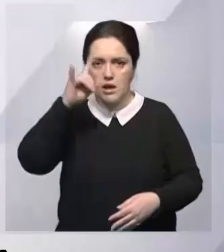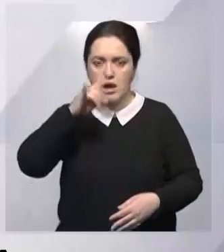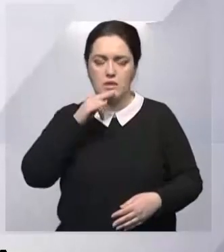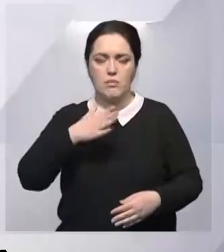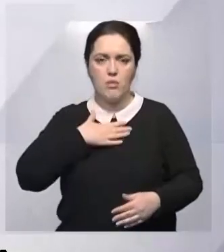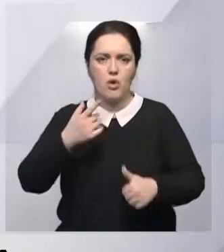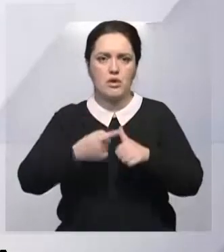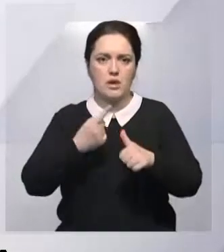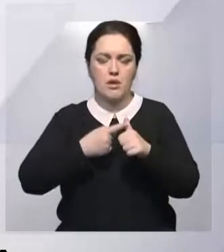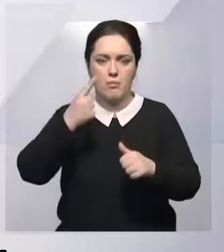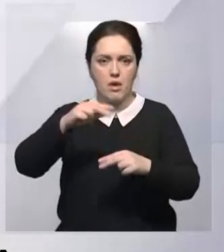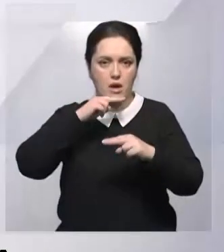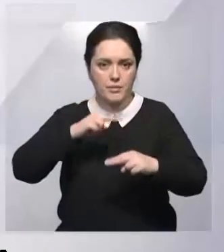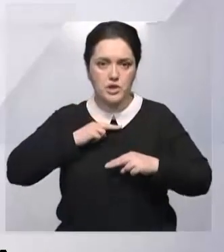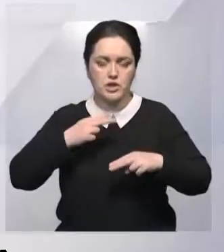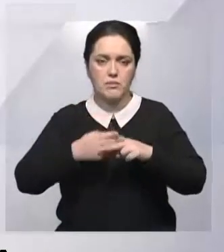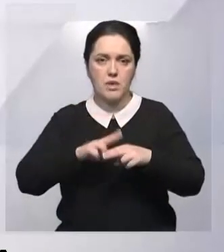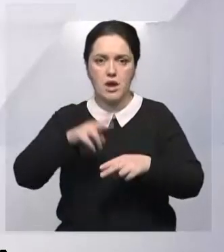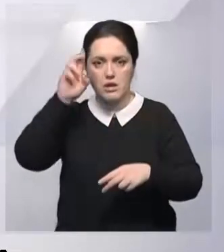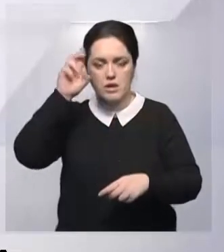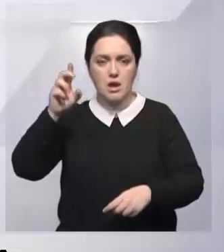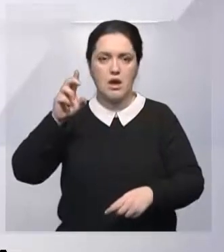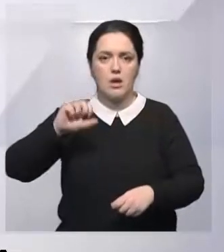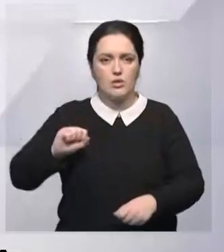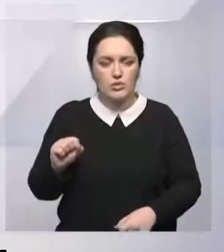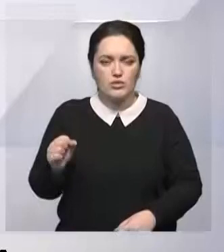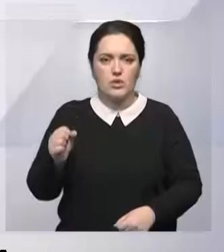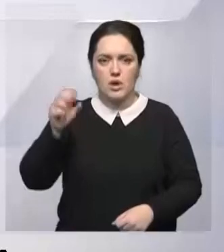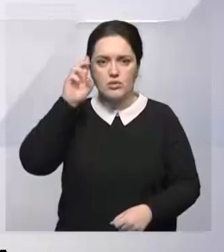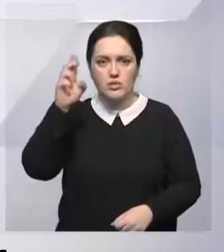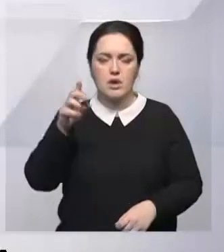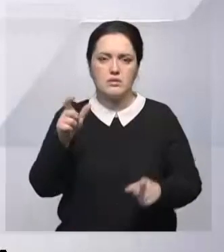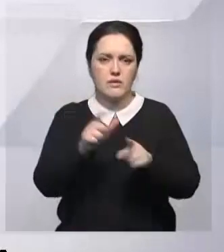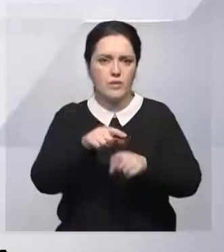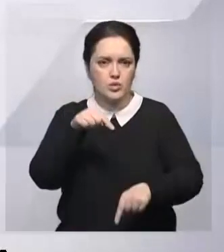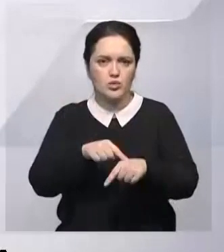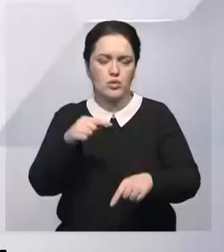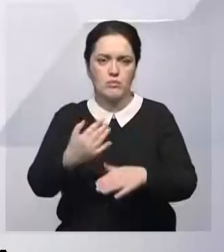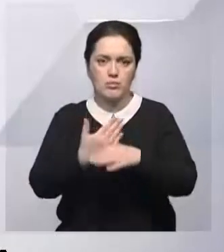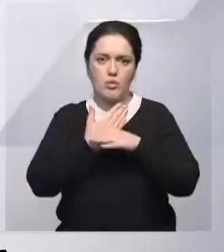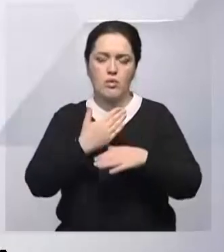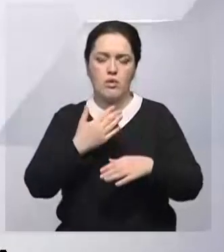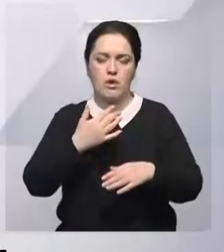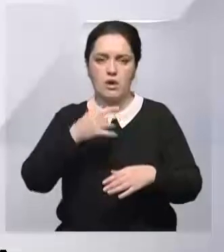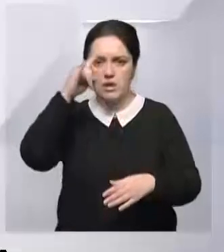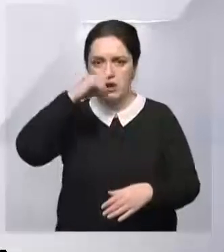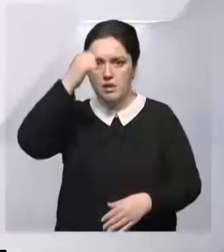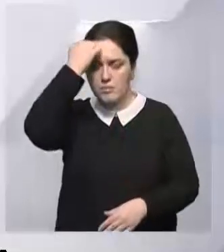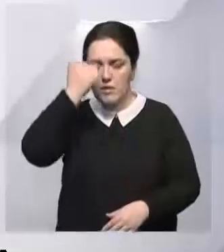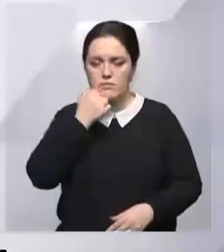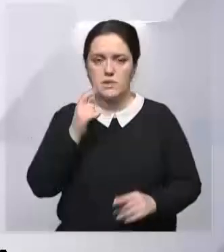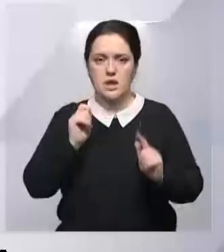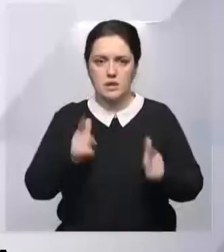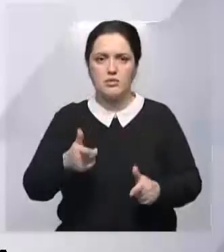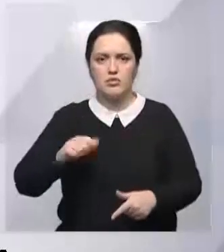поступают обращения глав дружественных государств со словами сочувствия и предложениями помощи. Казахстан искренне благодарен за готовность наших